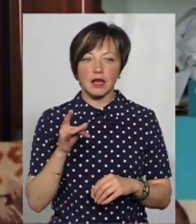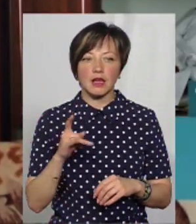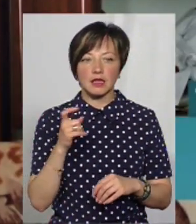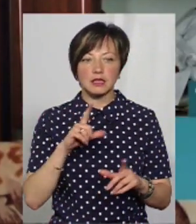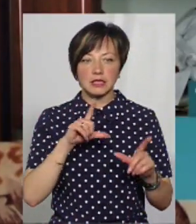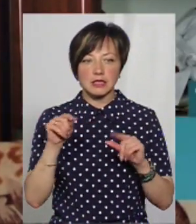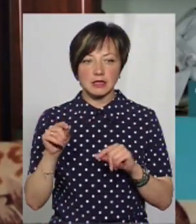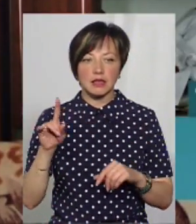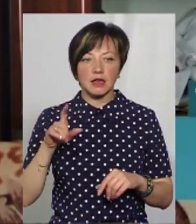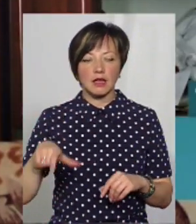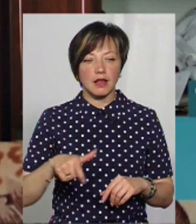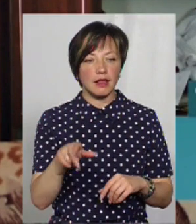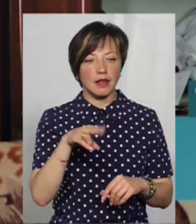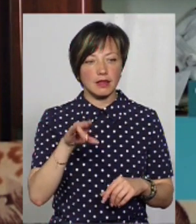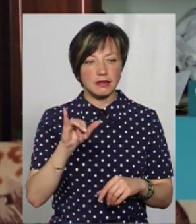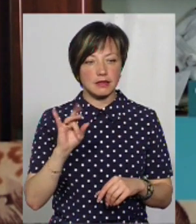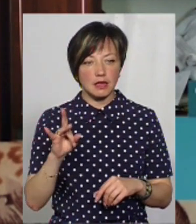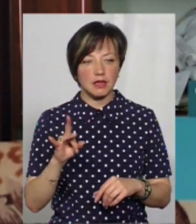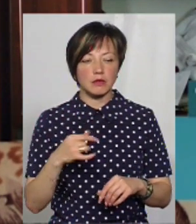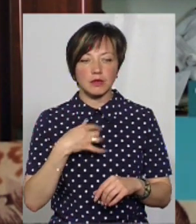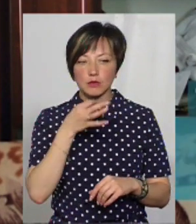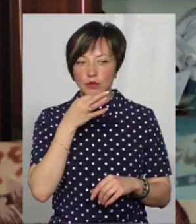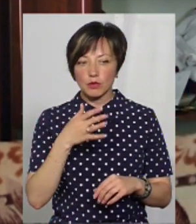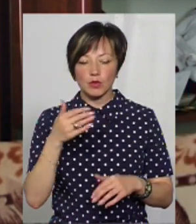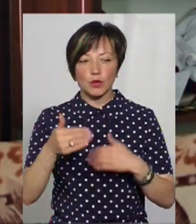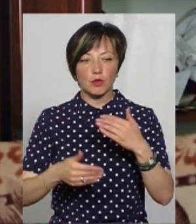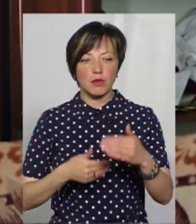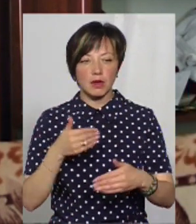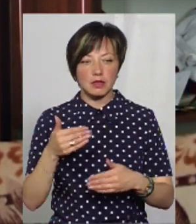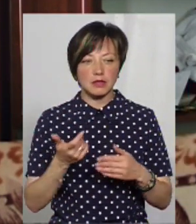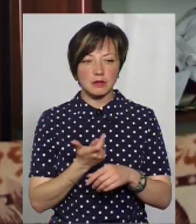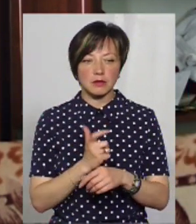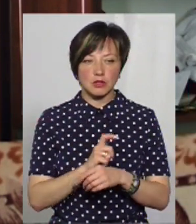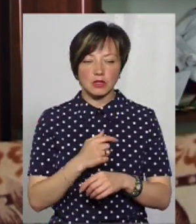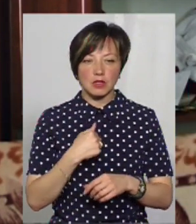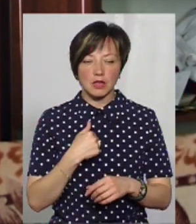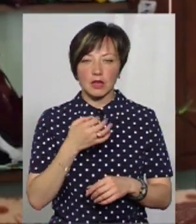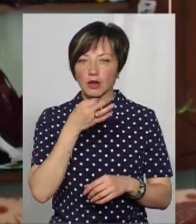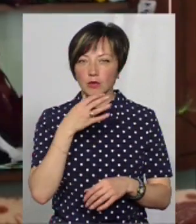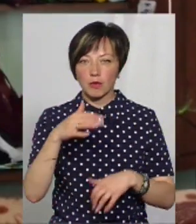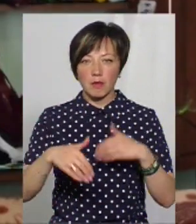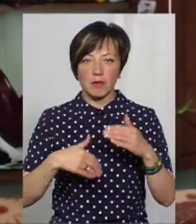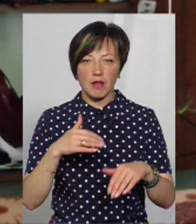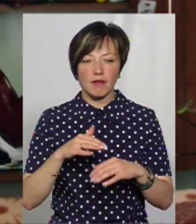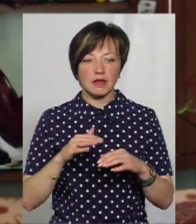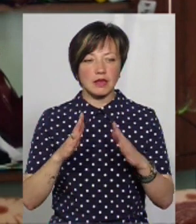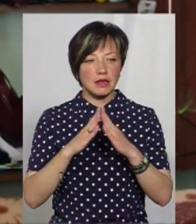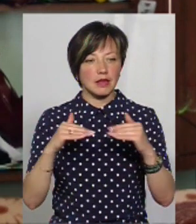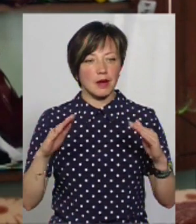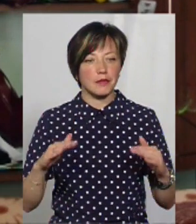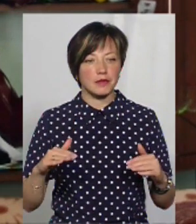на Дністр, там мені сподобалося купати, найбільше, я люблю плавати. Тобір